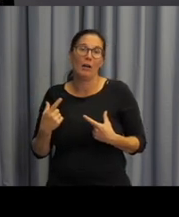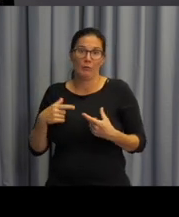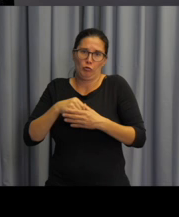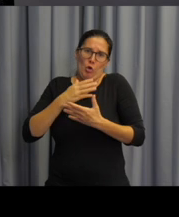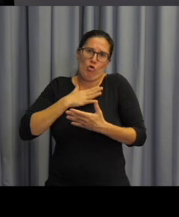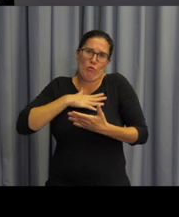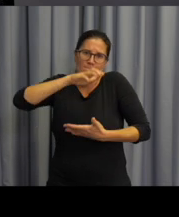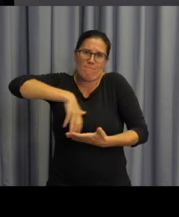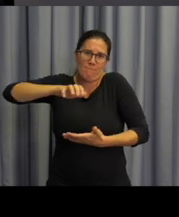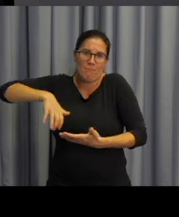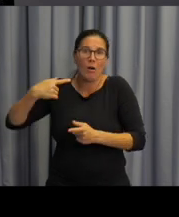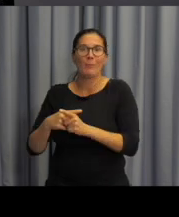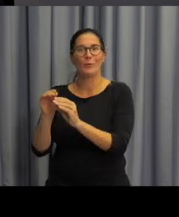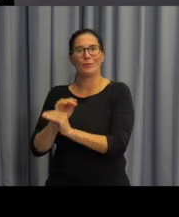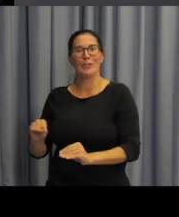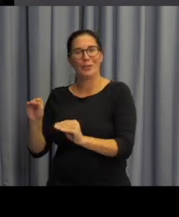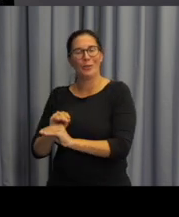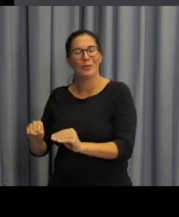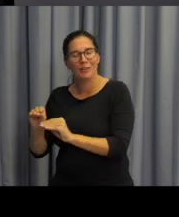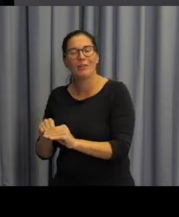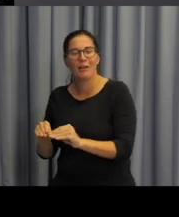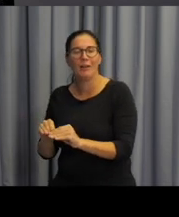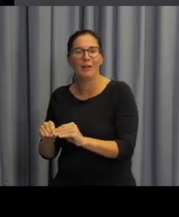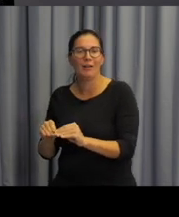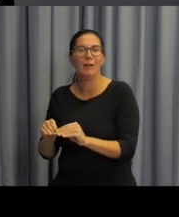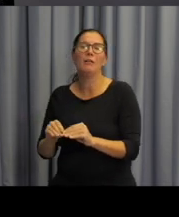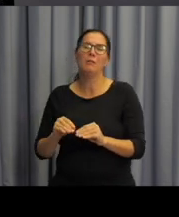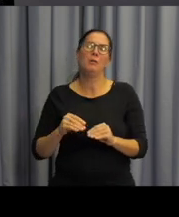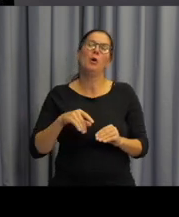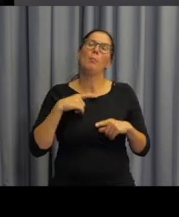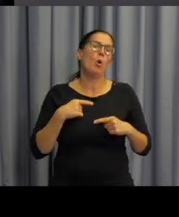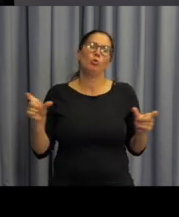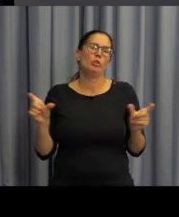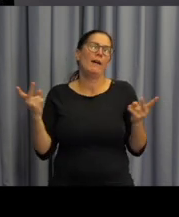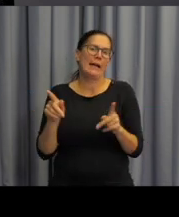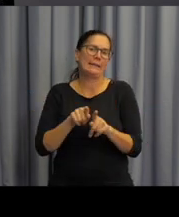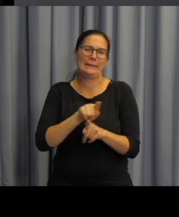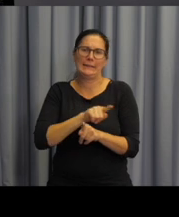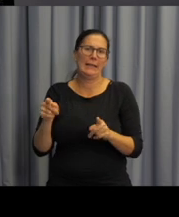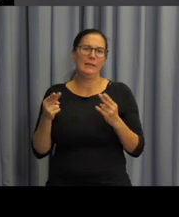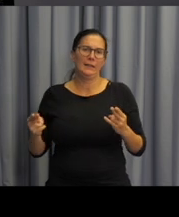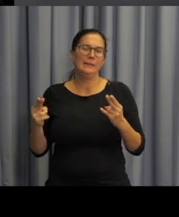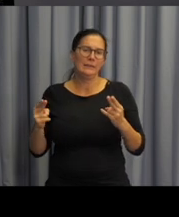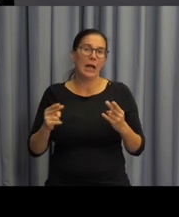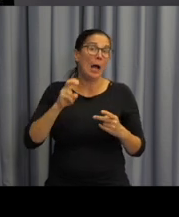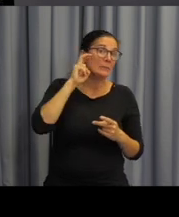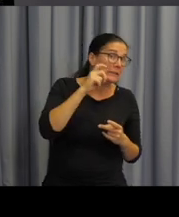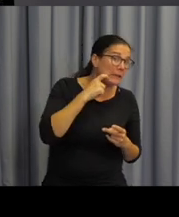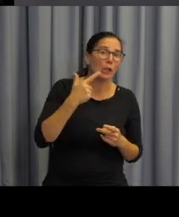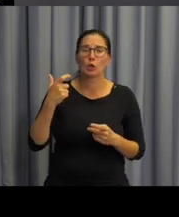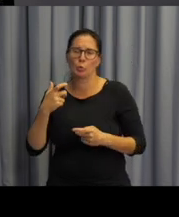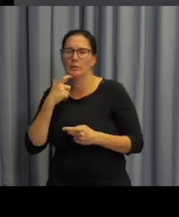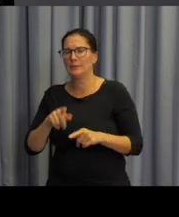jazykového vzdělávání našich žáků používáme synonymicky. Zcela